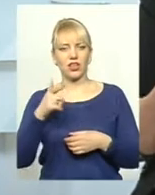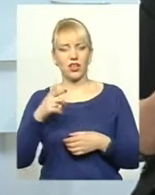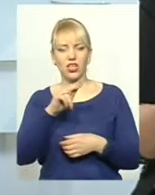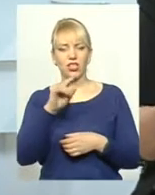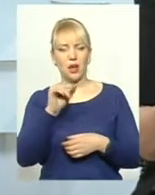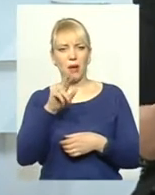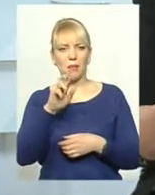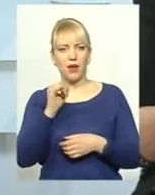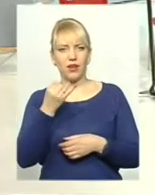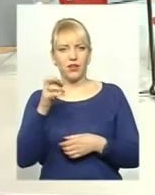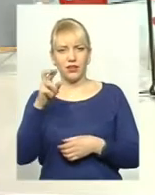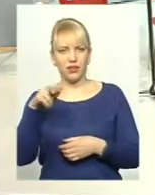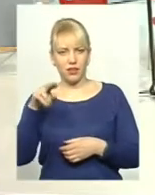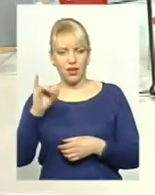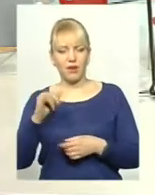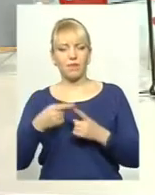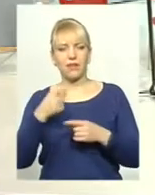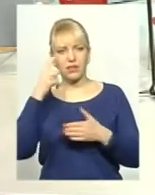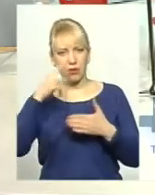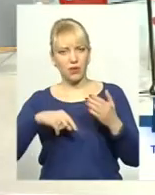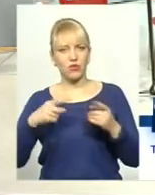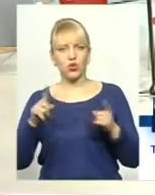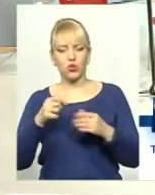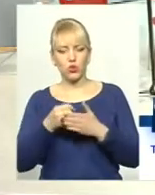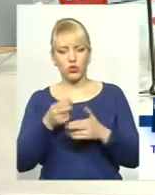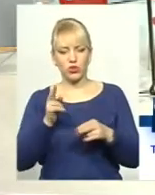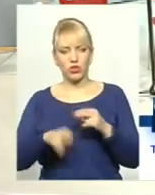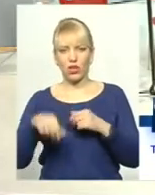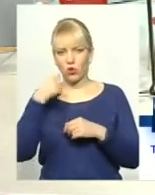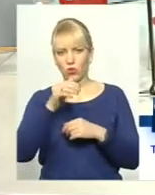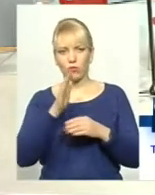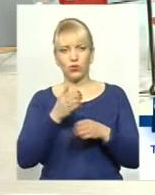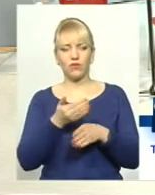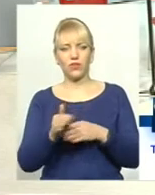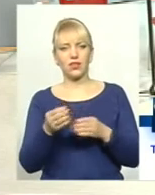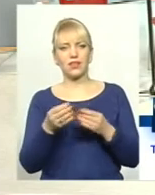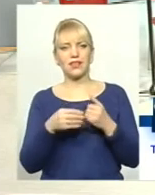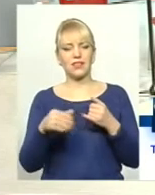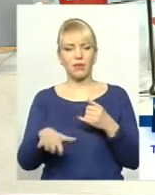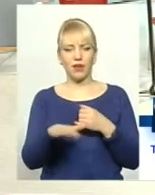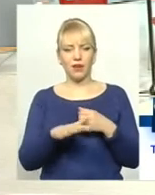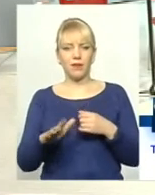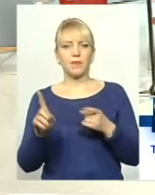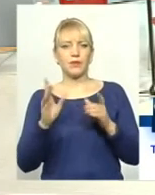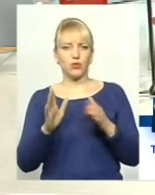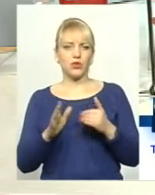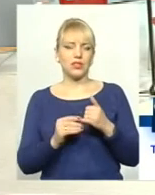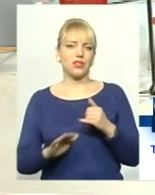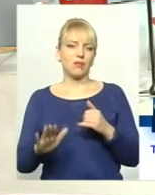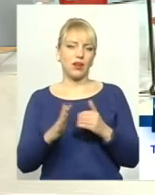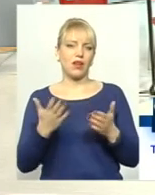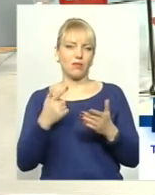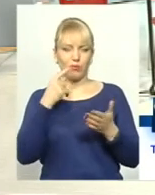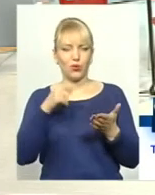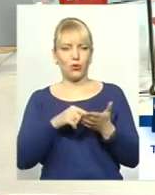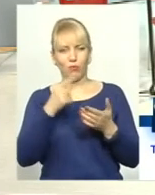до кінця року вже земля буде 100% виділена, що вже є ділянка, яка більш-менш підходить в Гречанах,